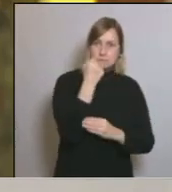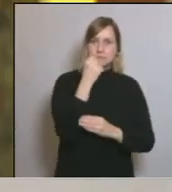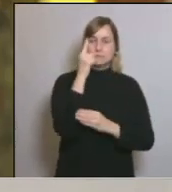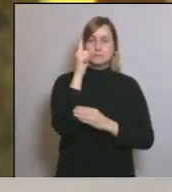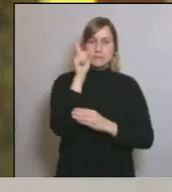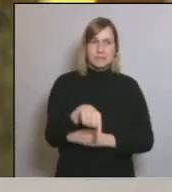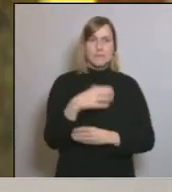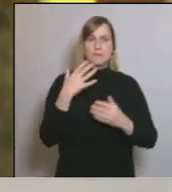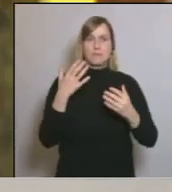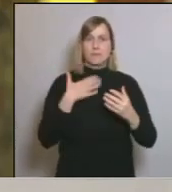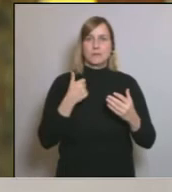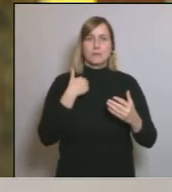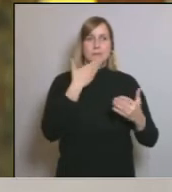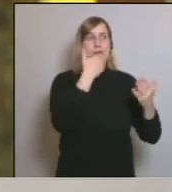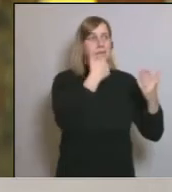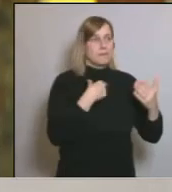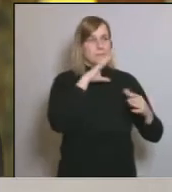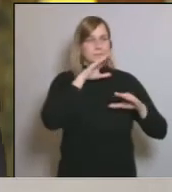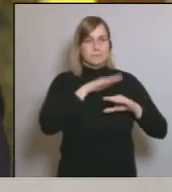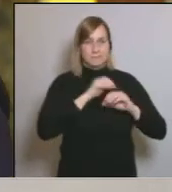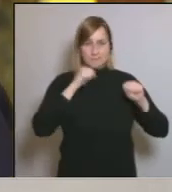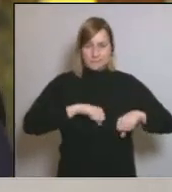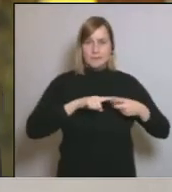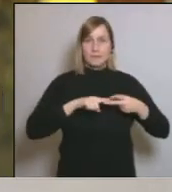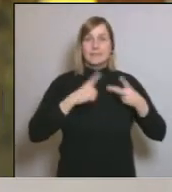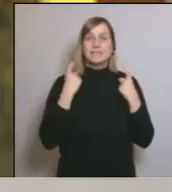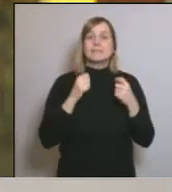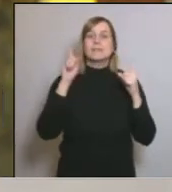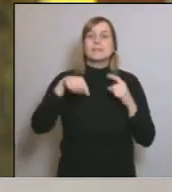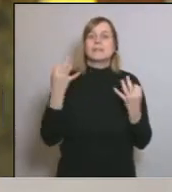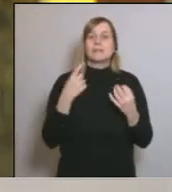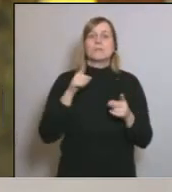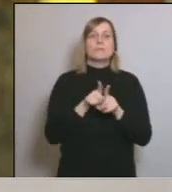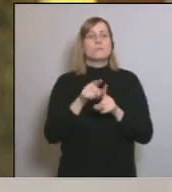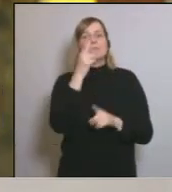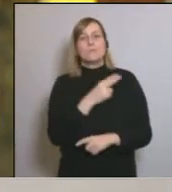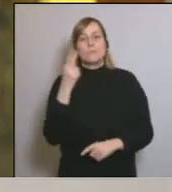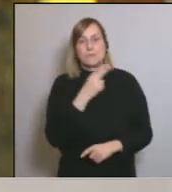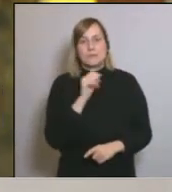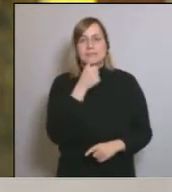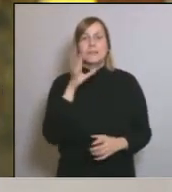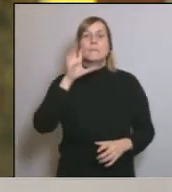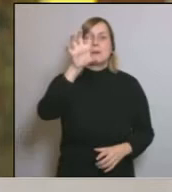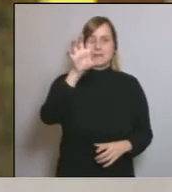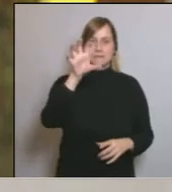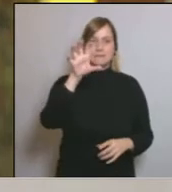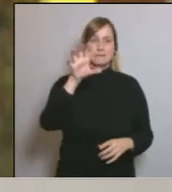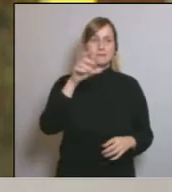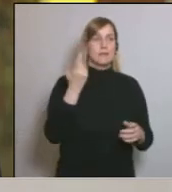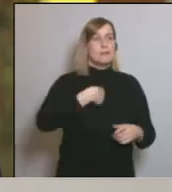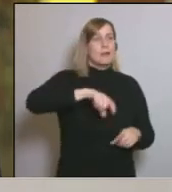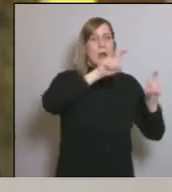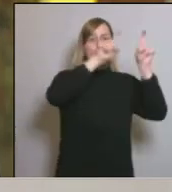que se'ns estan demanant. Necessitem també aquest compromís de país dels nostres empresaris